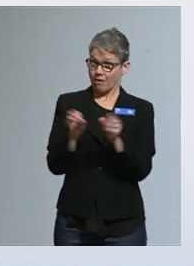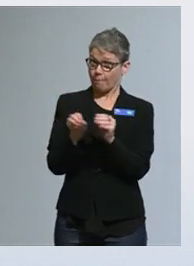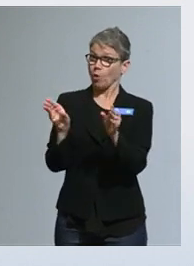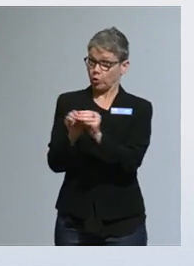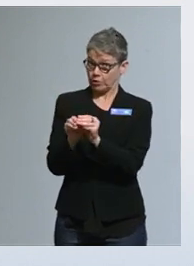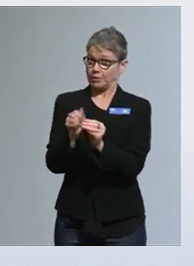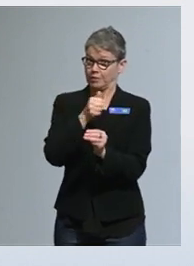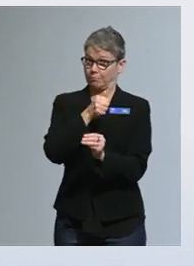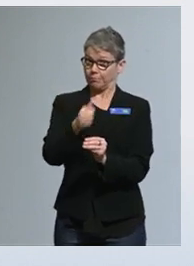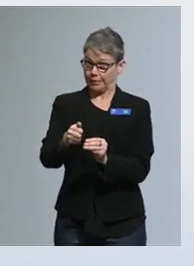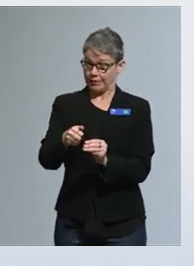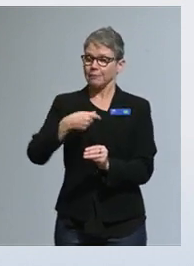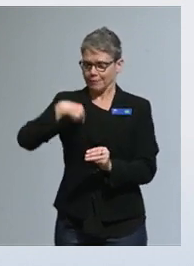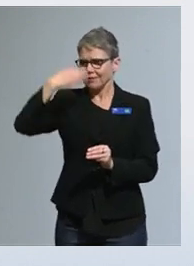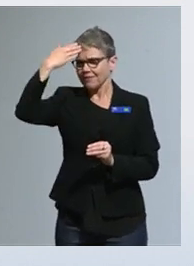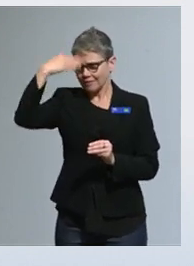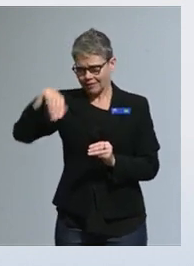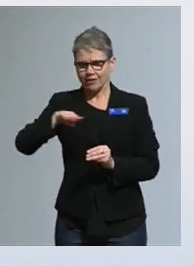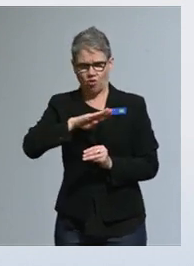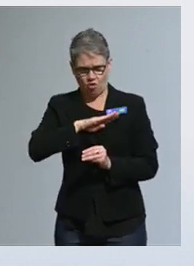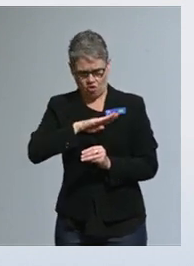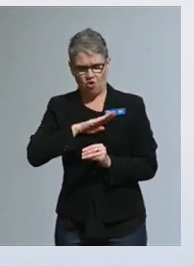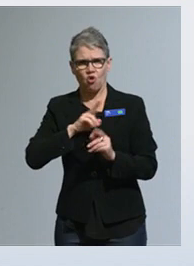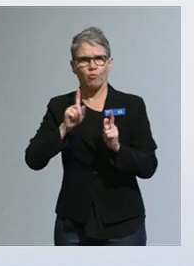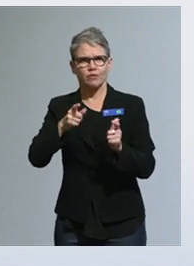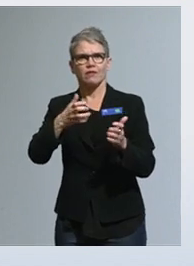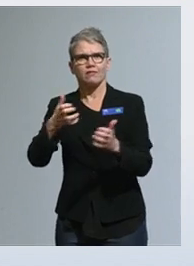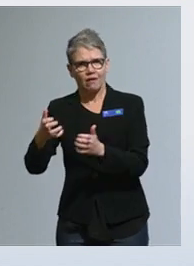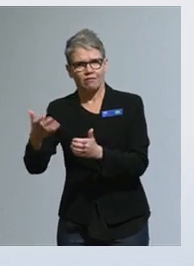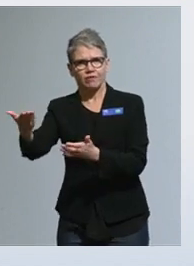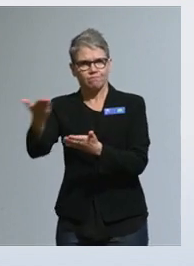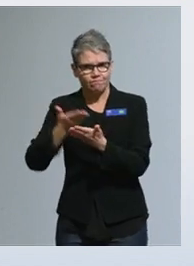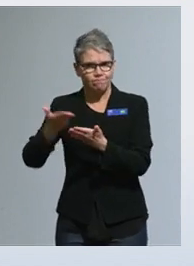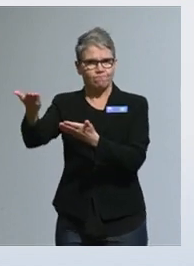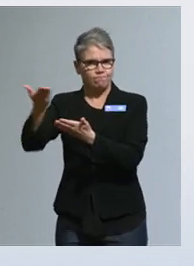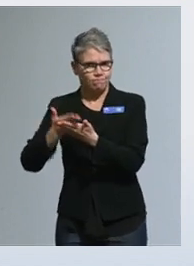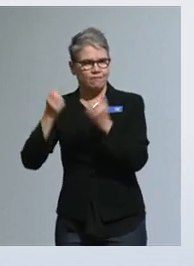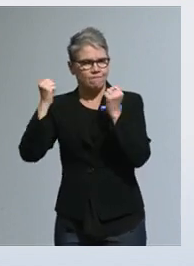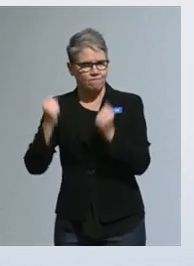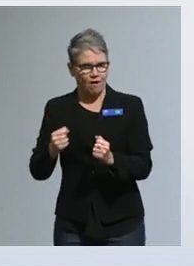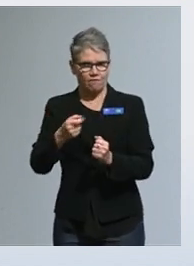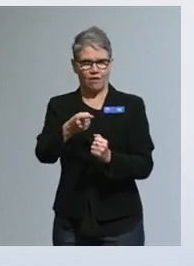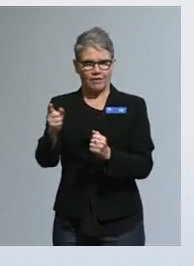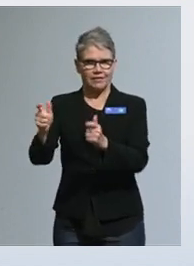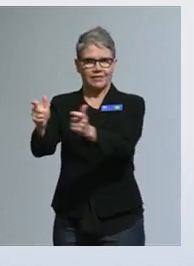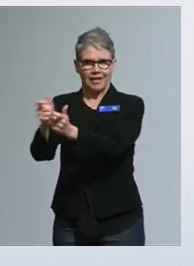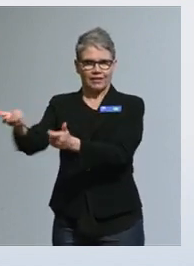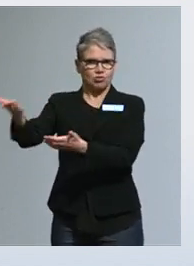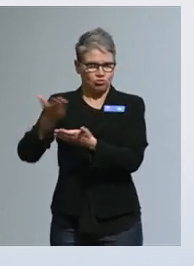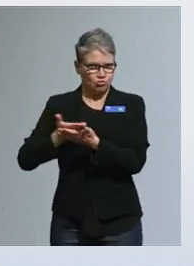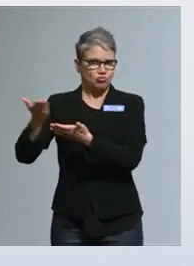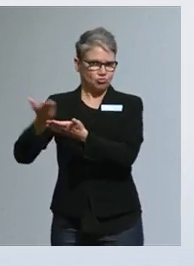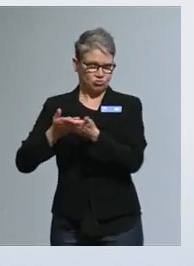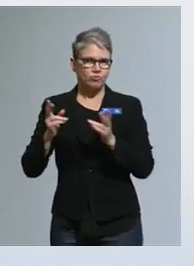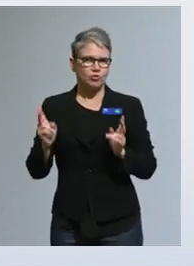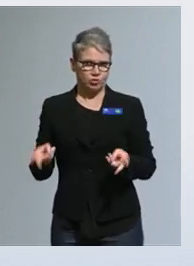Olemme tietoisia siitä, että myös tätä tarvetta on tuotu vahvasti esiin järjestöpuolelta.